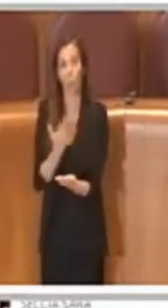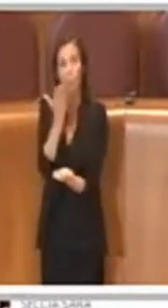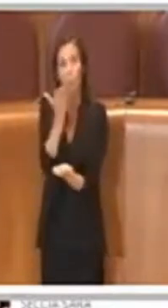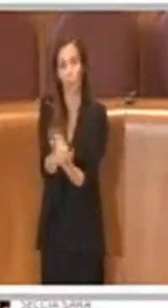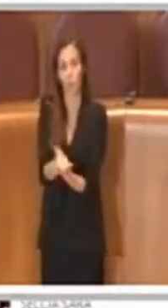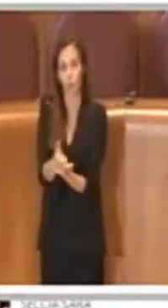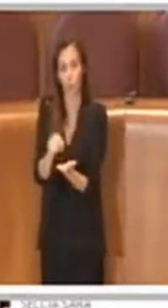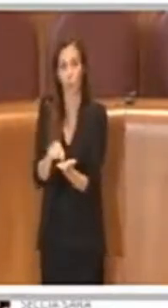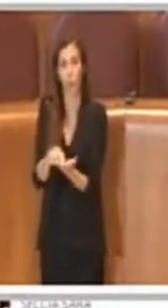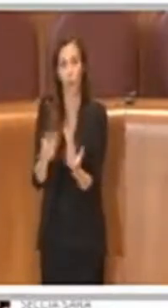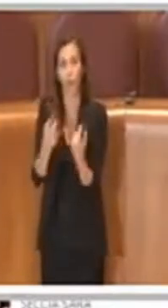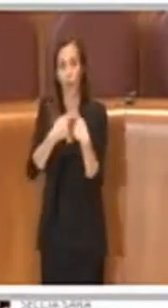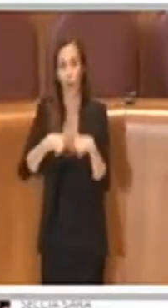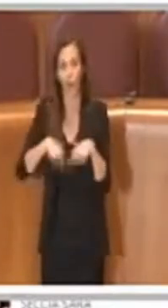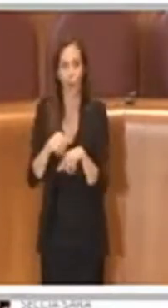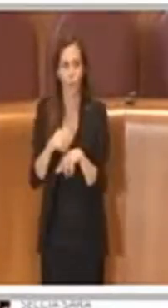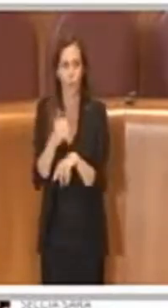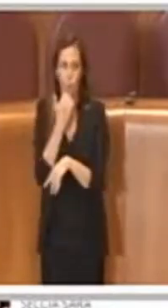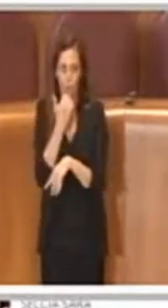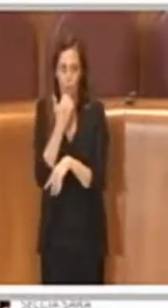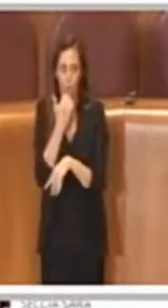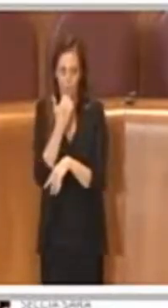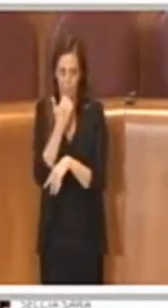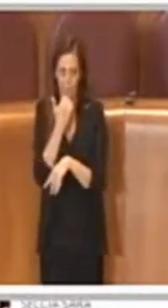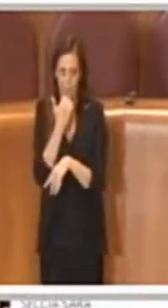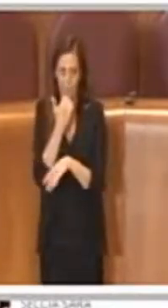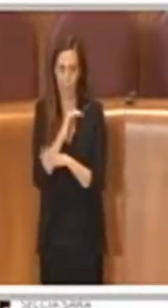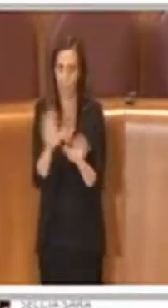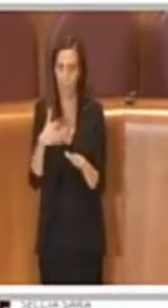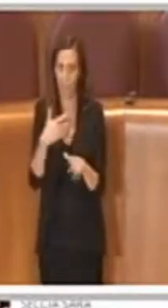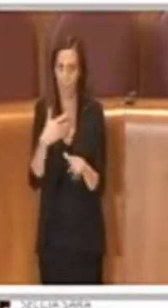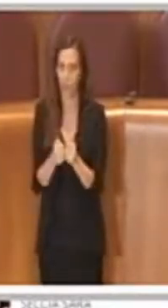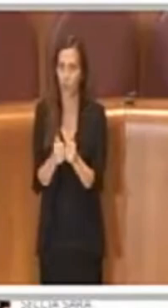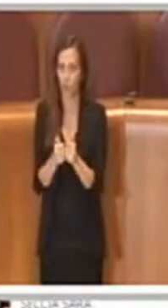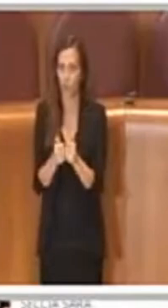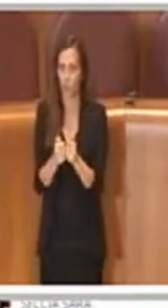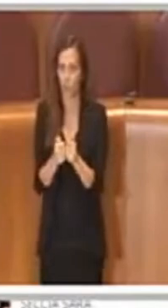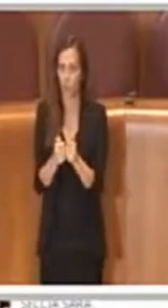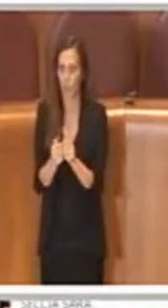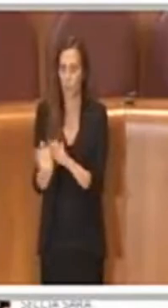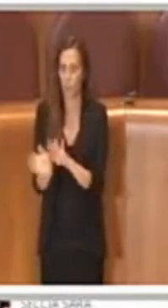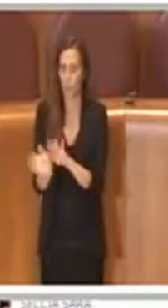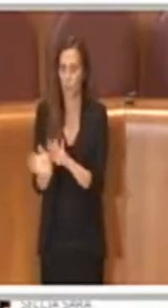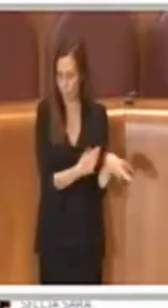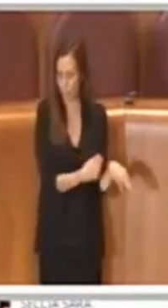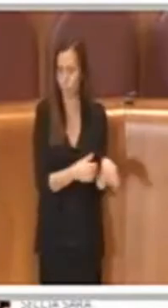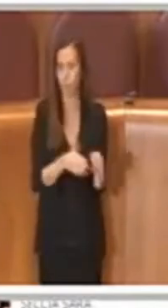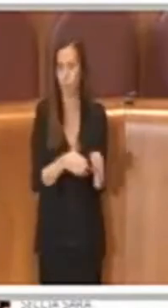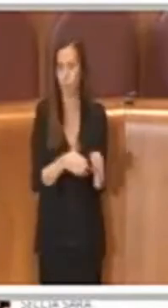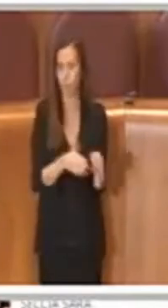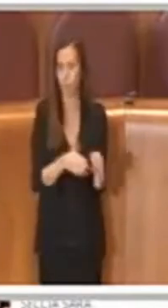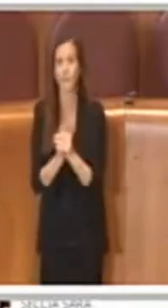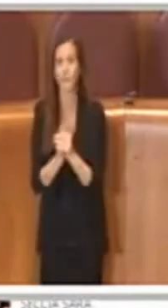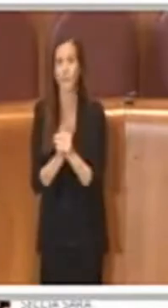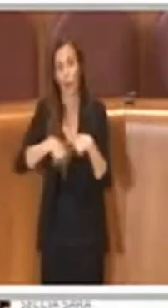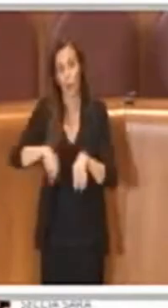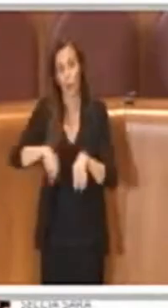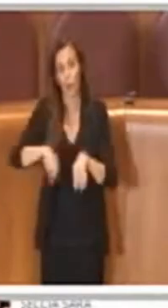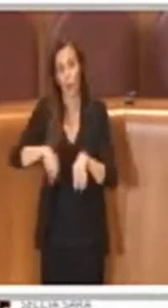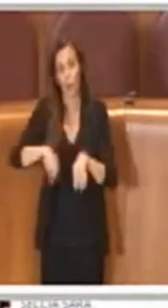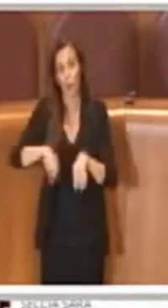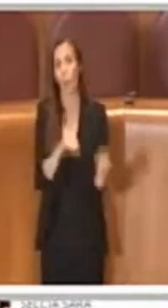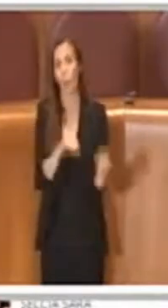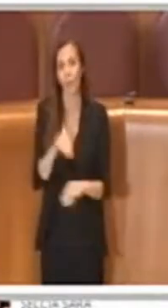voteremo